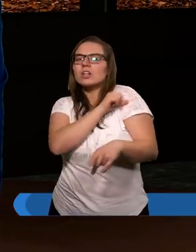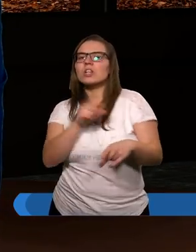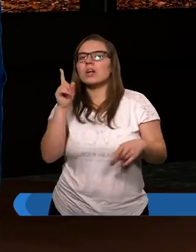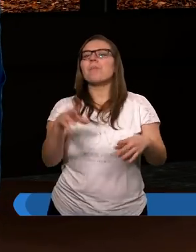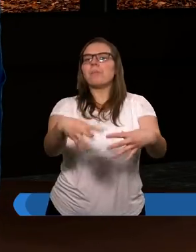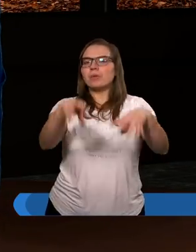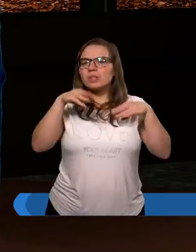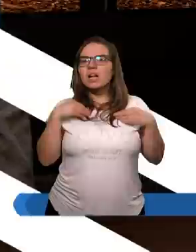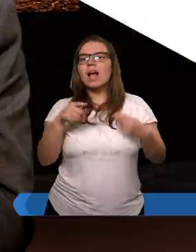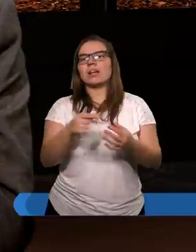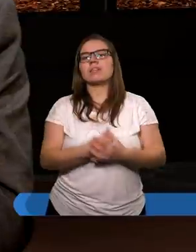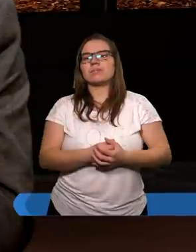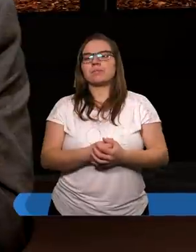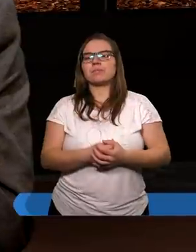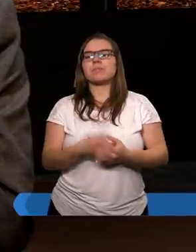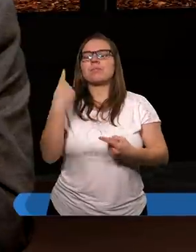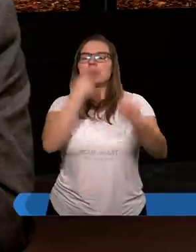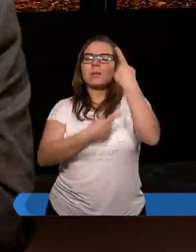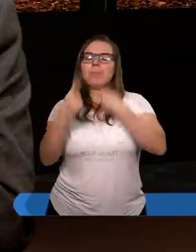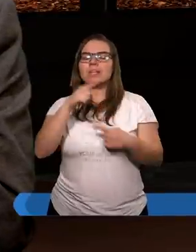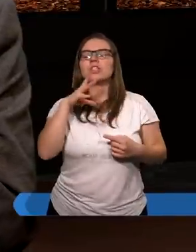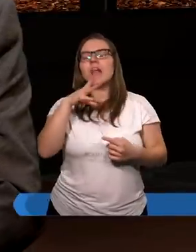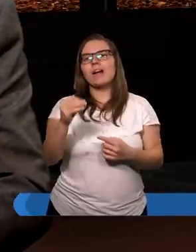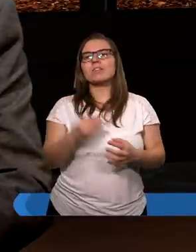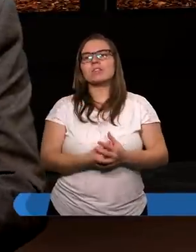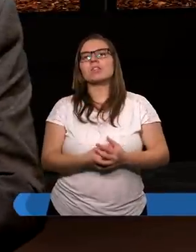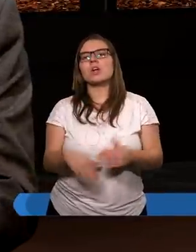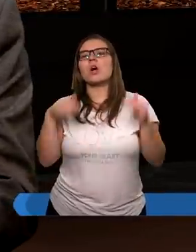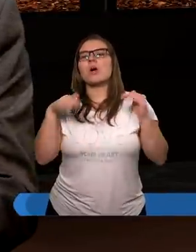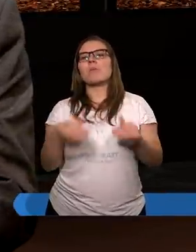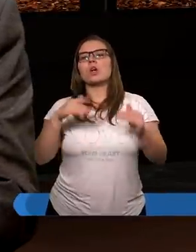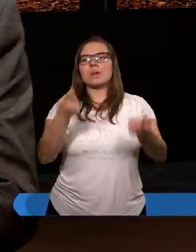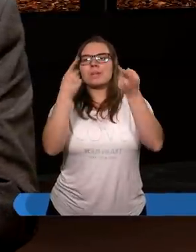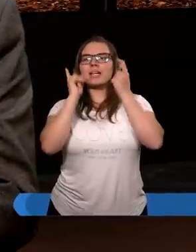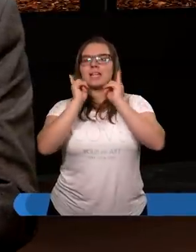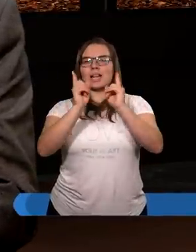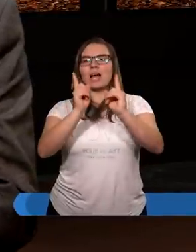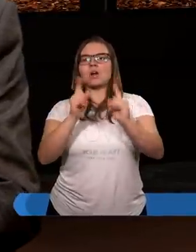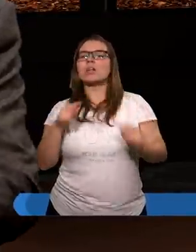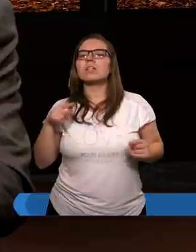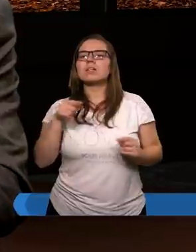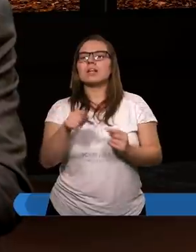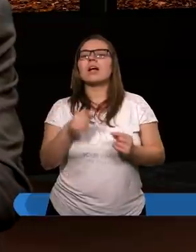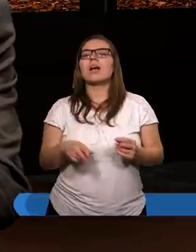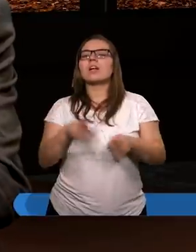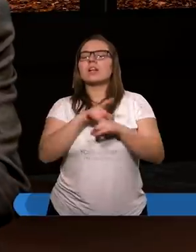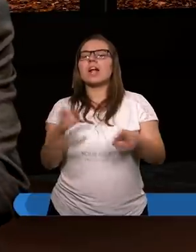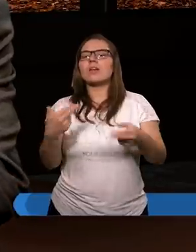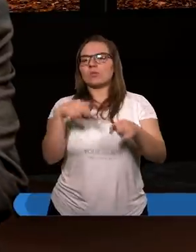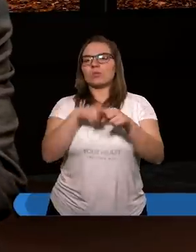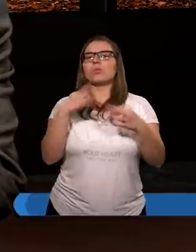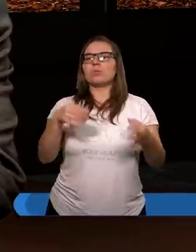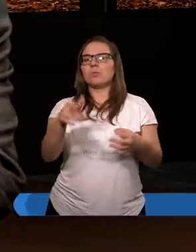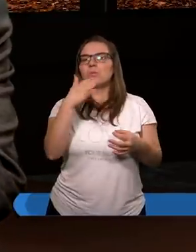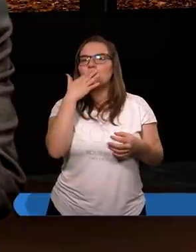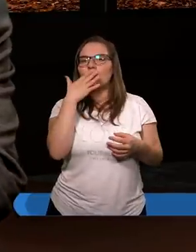przyjęli. Myślę, że możemy zauważyć, że te rzeczy, o których